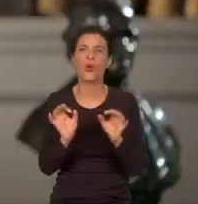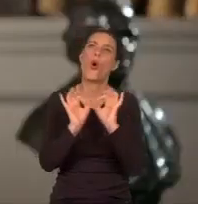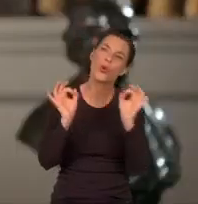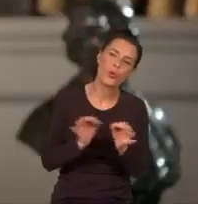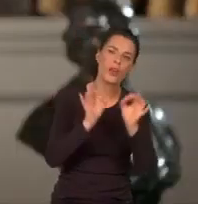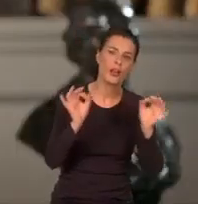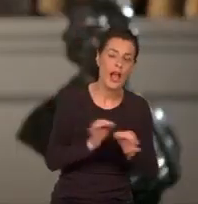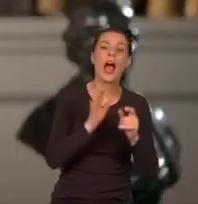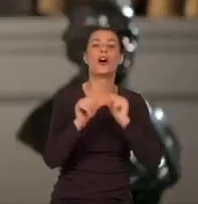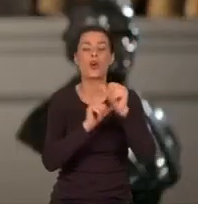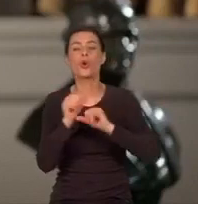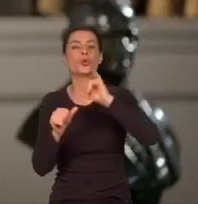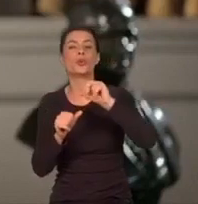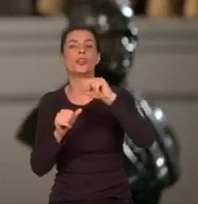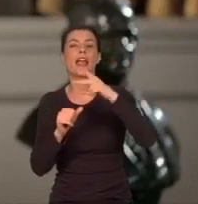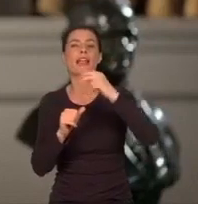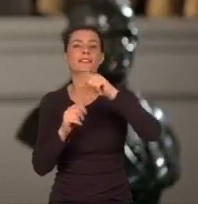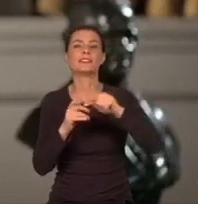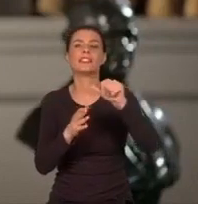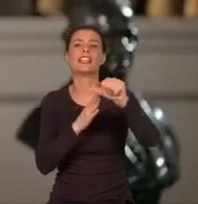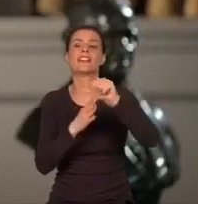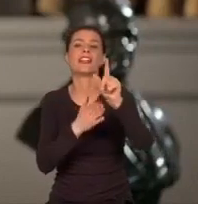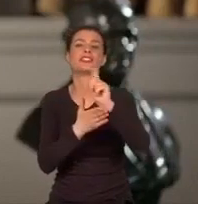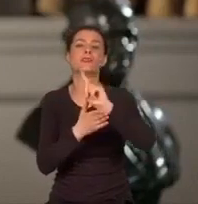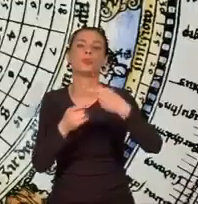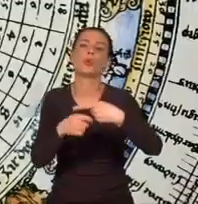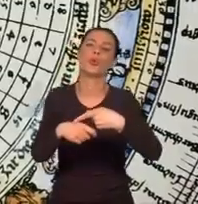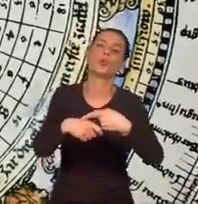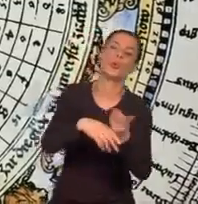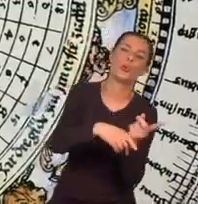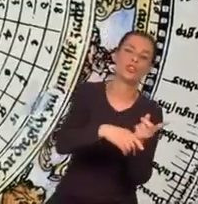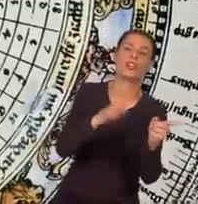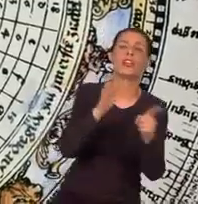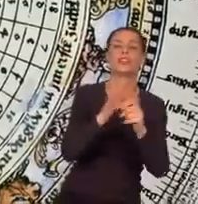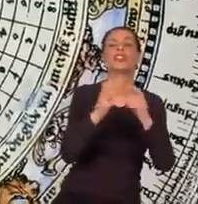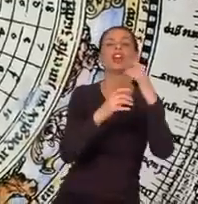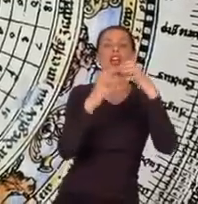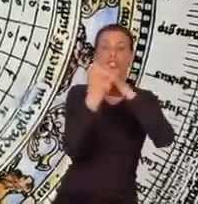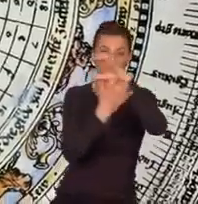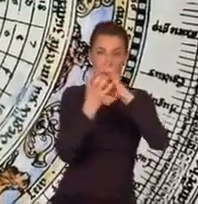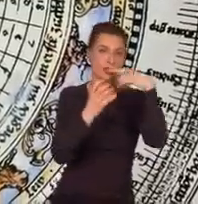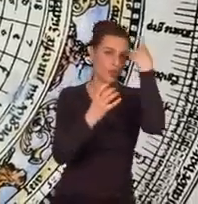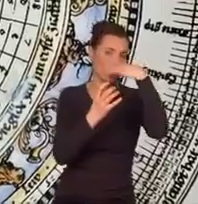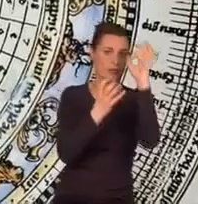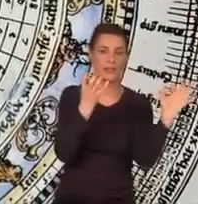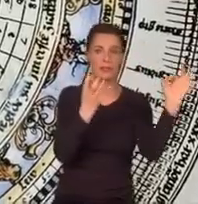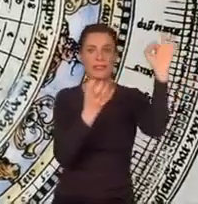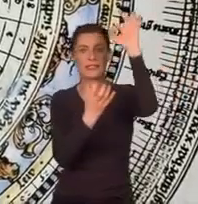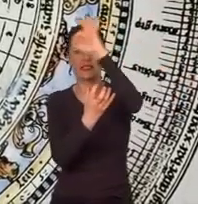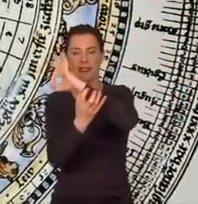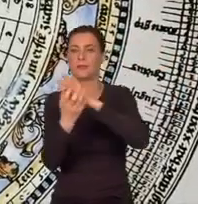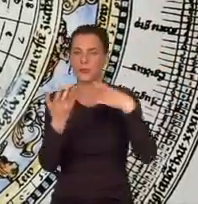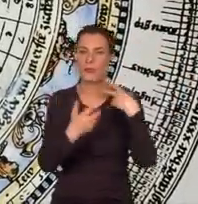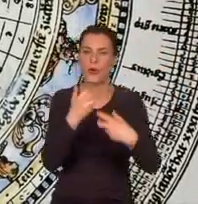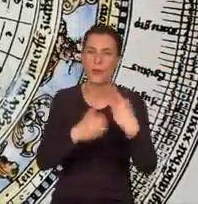Rok juliański był mniej więcej o 11 minut dłuższy niż przeciętny czas obiegu Ziemi wokół Słońca. Te